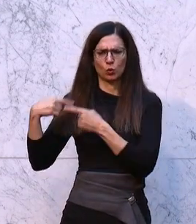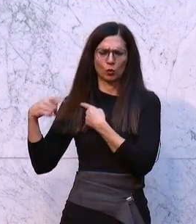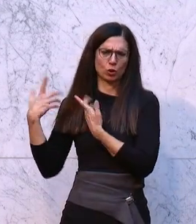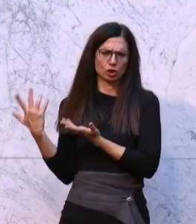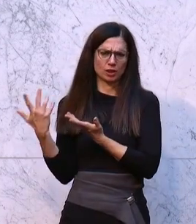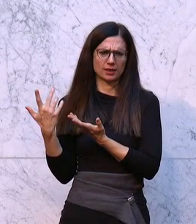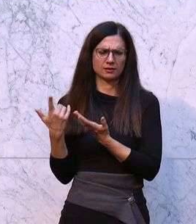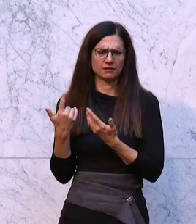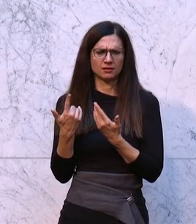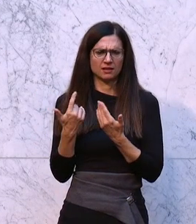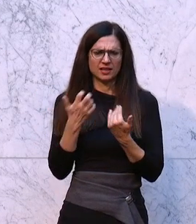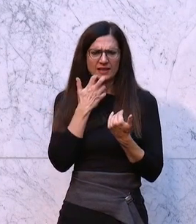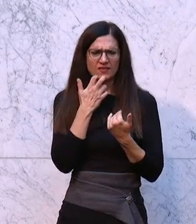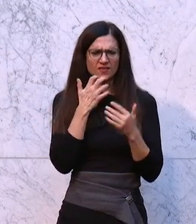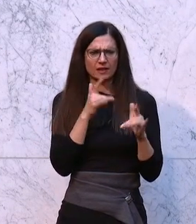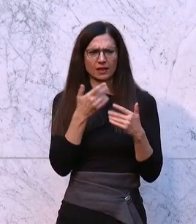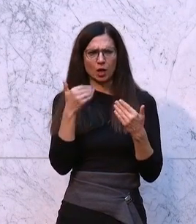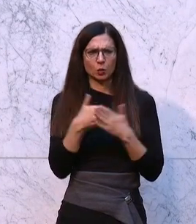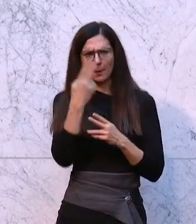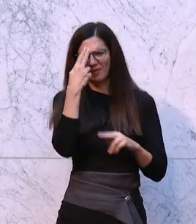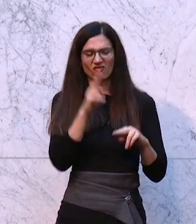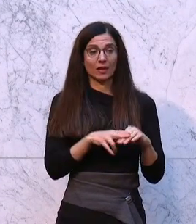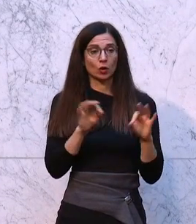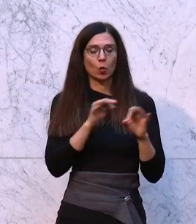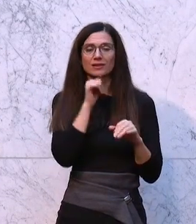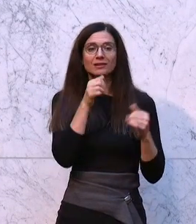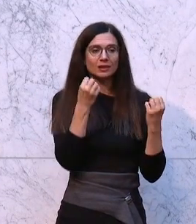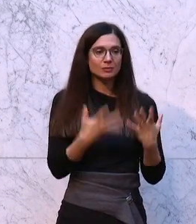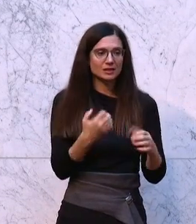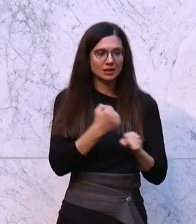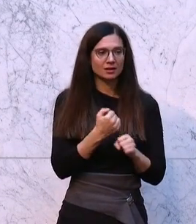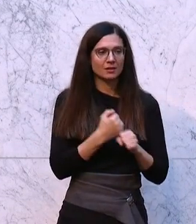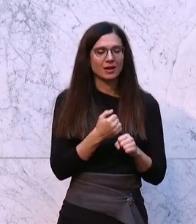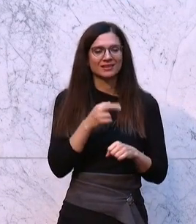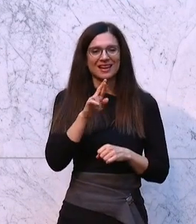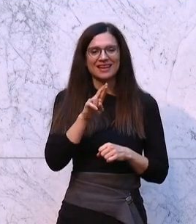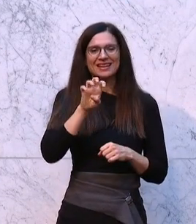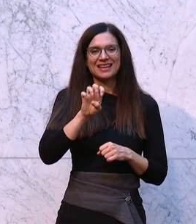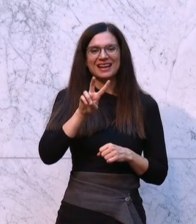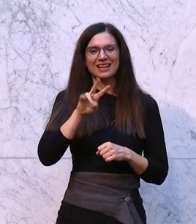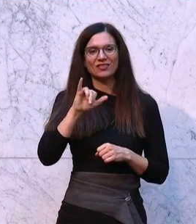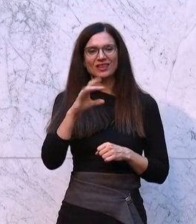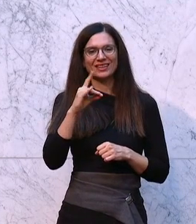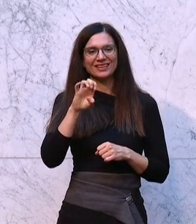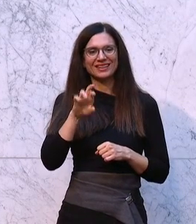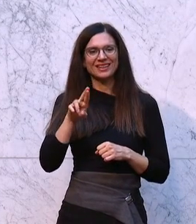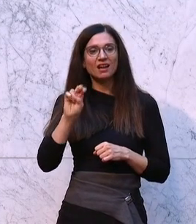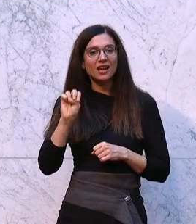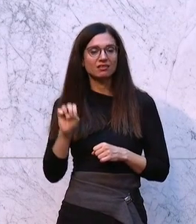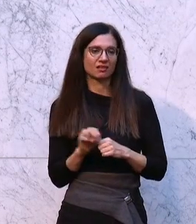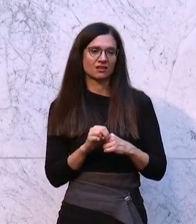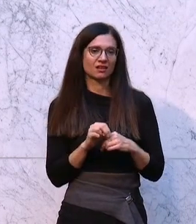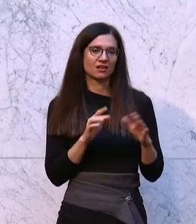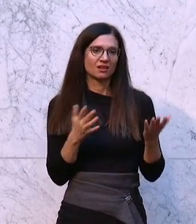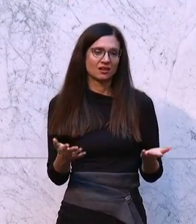einfach die Verleihungen neu bewerten, ungeschehen machen, revidieren, eine Wortfamilie revidieren,